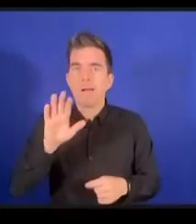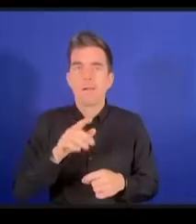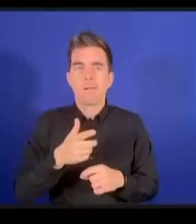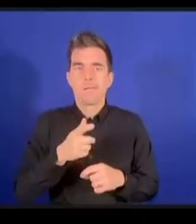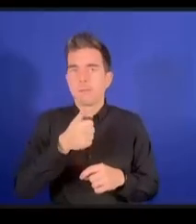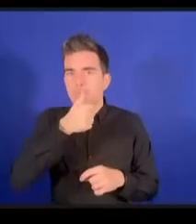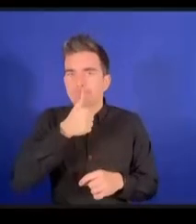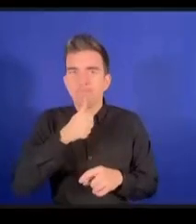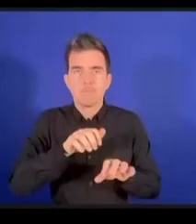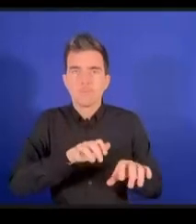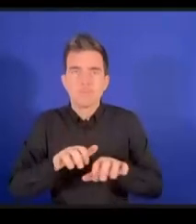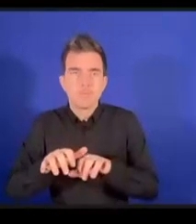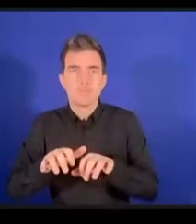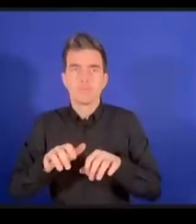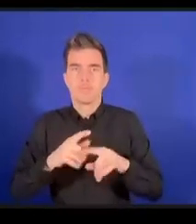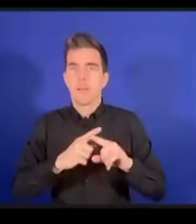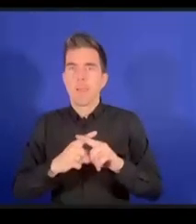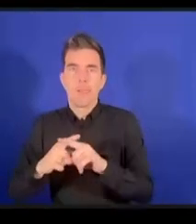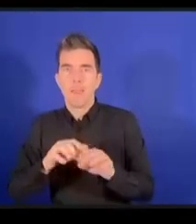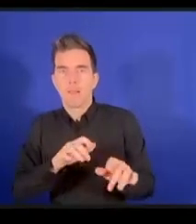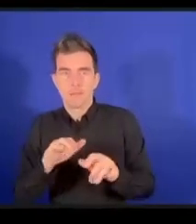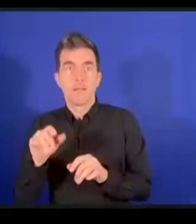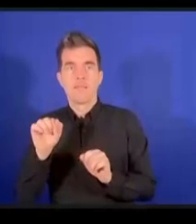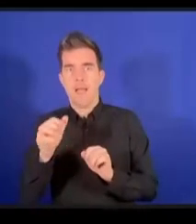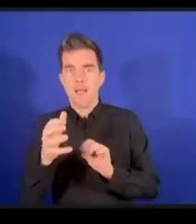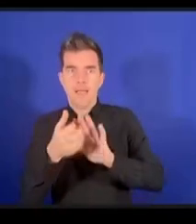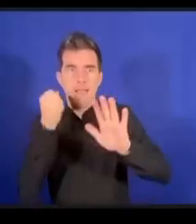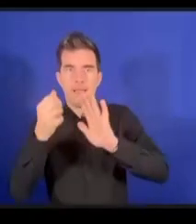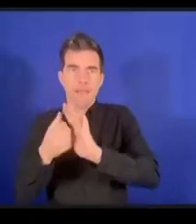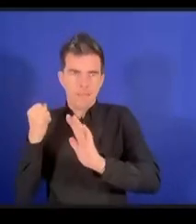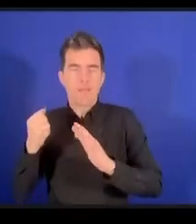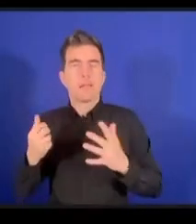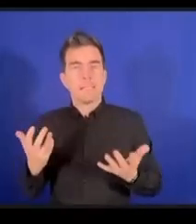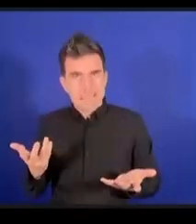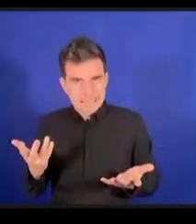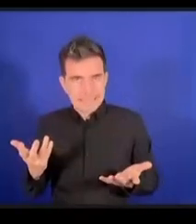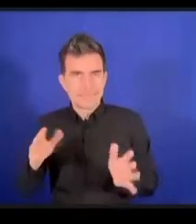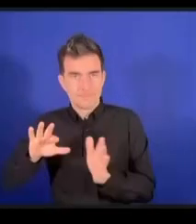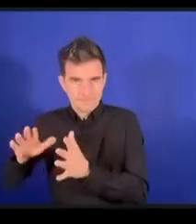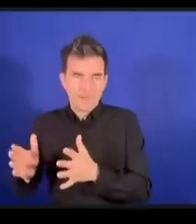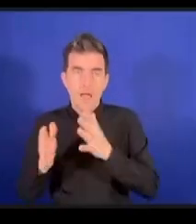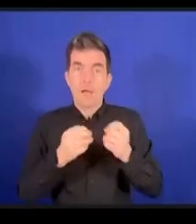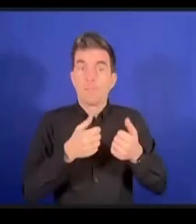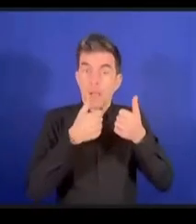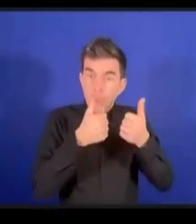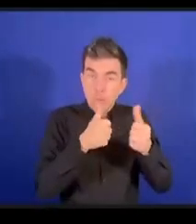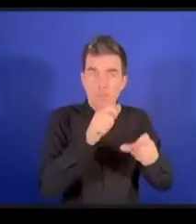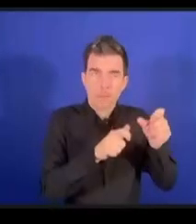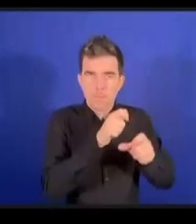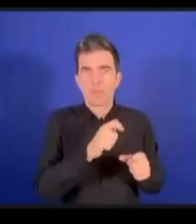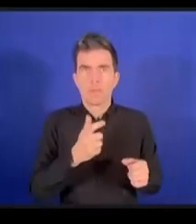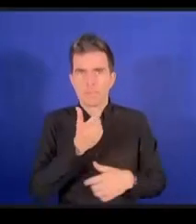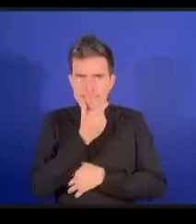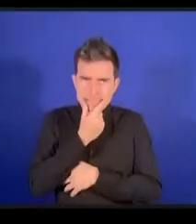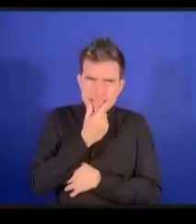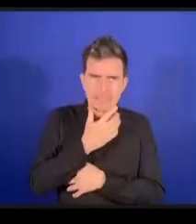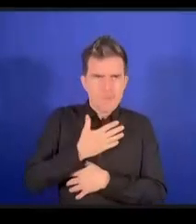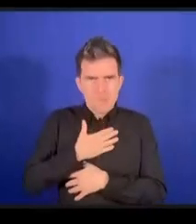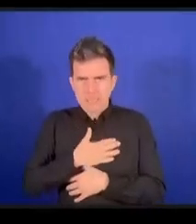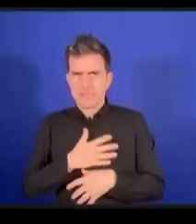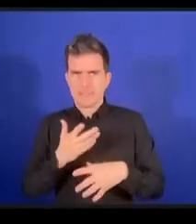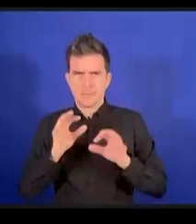schémas opérationnels, pour extraire des mots de passe, même des mots de passe vidéo pour toutes ces